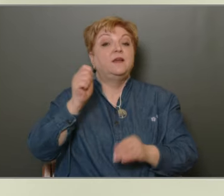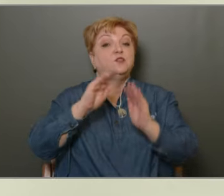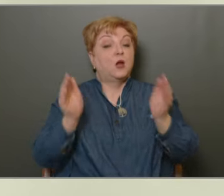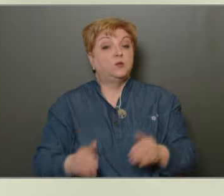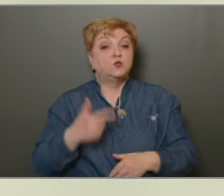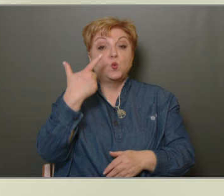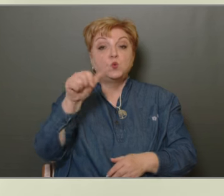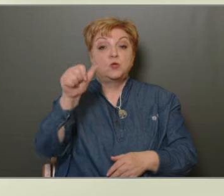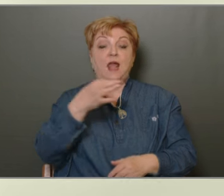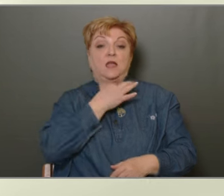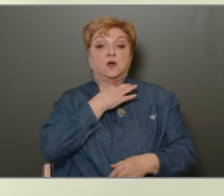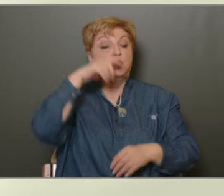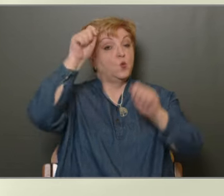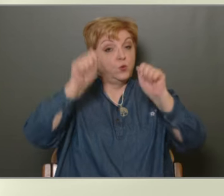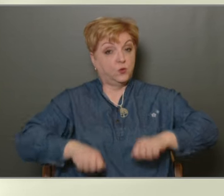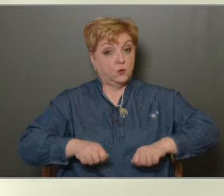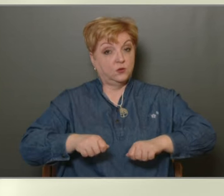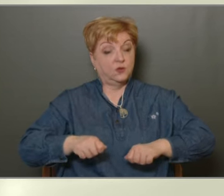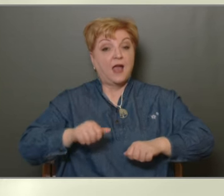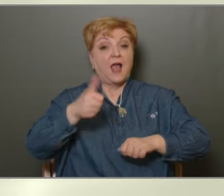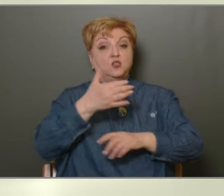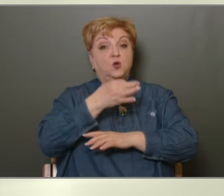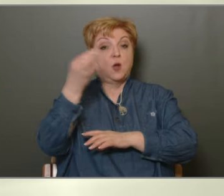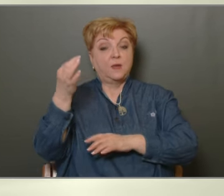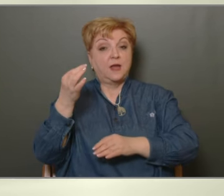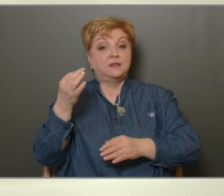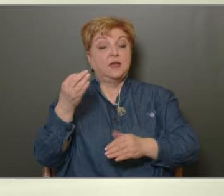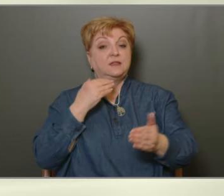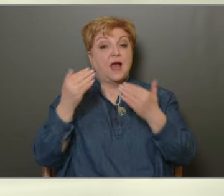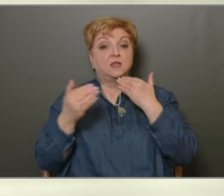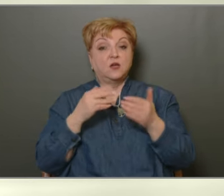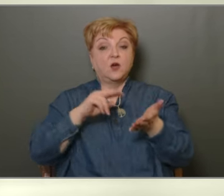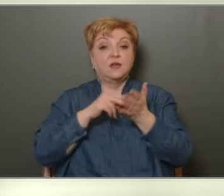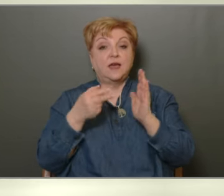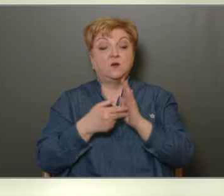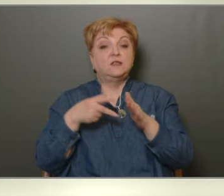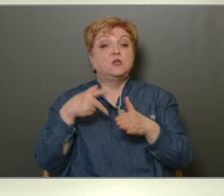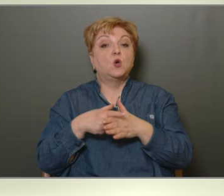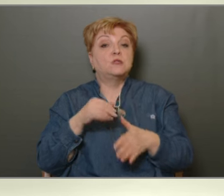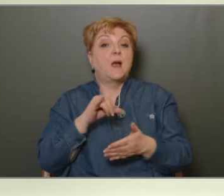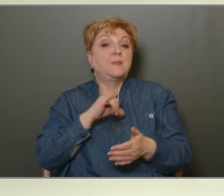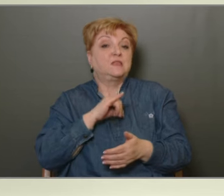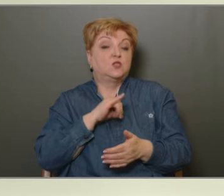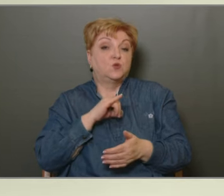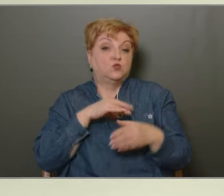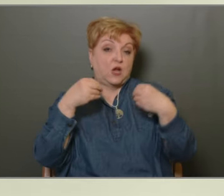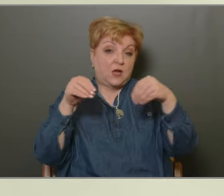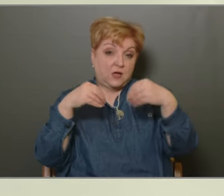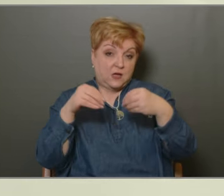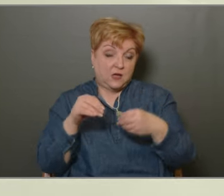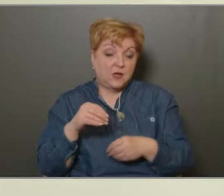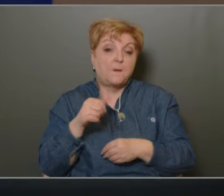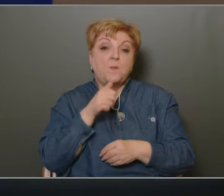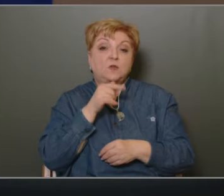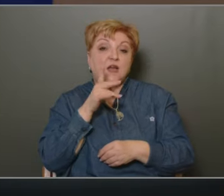Képviselőtestület 21 egyhangban úgy dönt, hogy első napi rendként fogja tárgyalni kerületi közbiztonság helyzetéről beszámolt Pukner Gábor